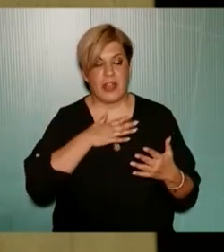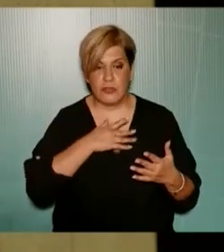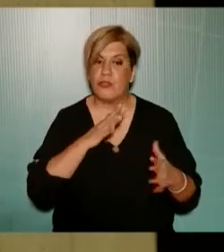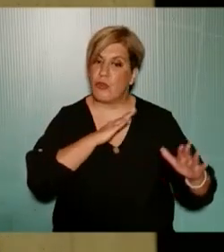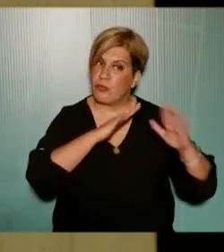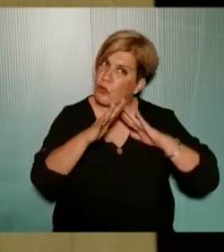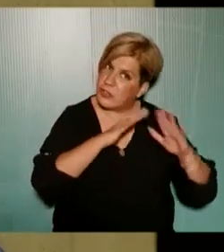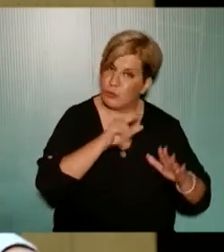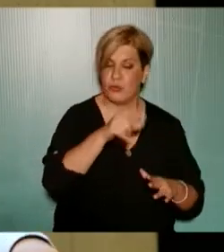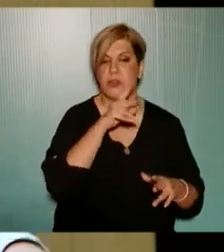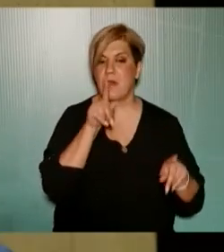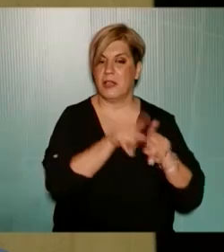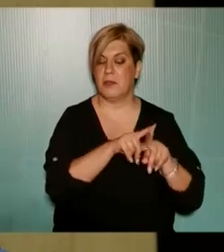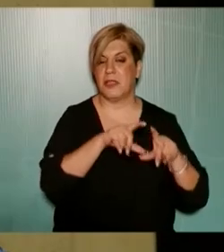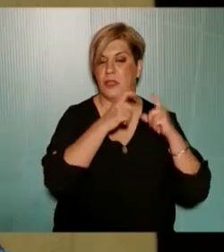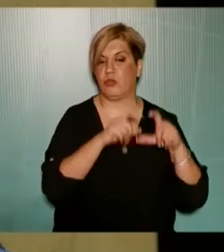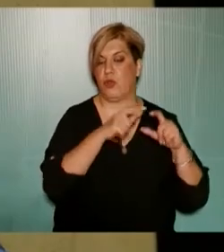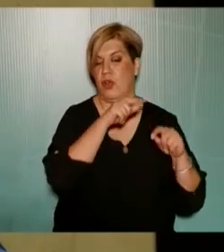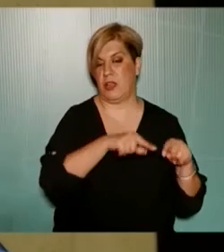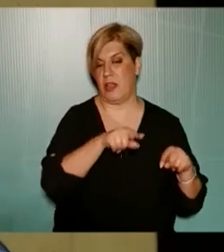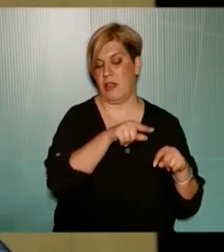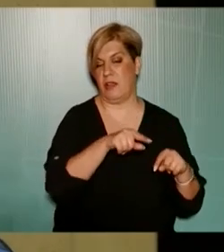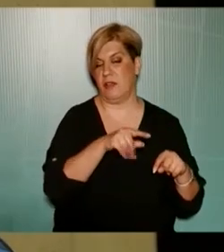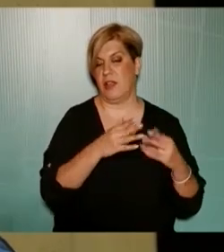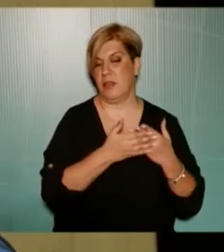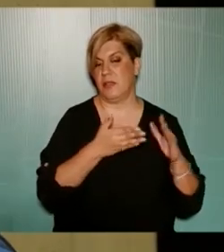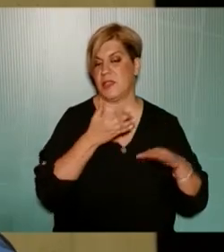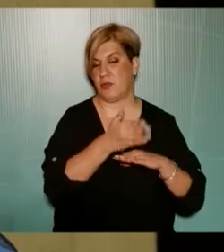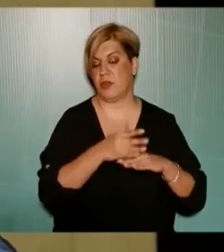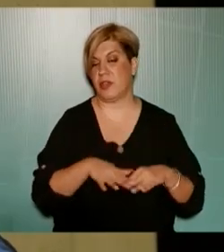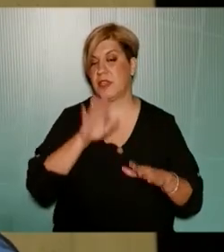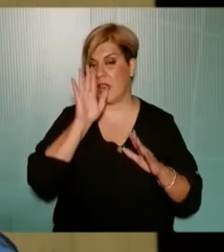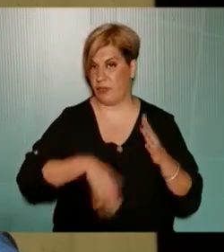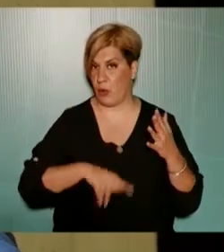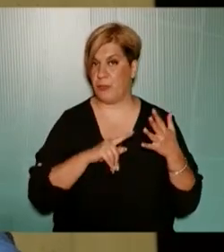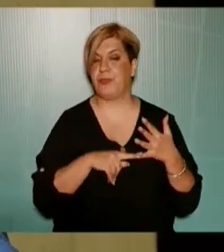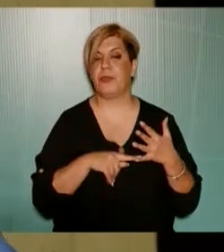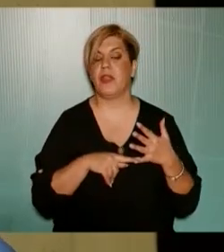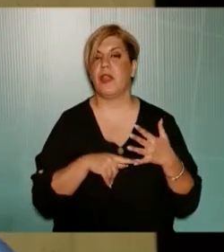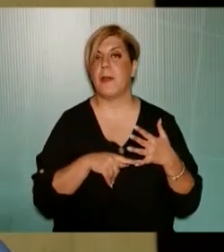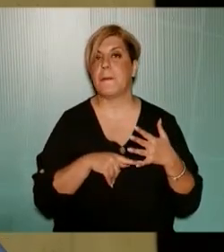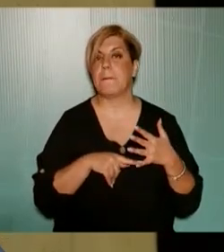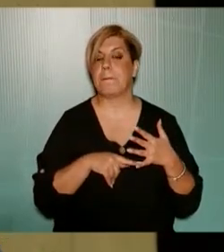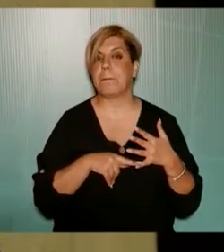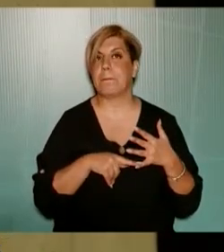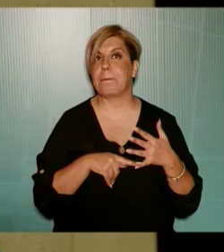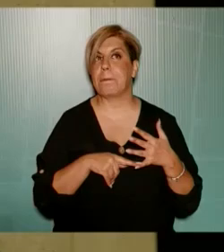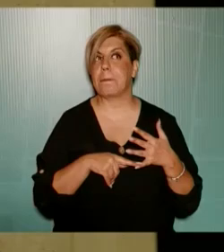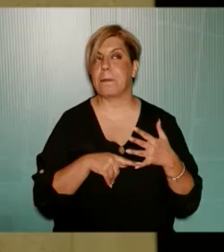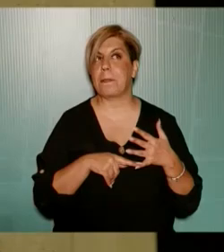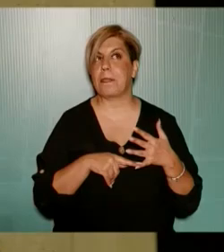φροντίζουνε κιόλας μαζί με τα σχολεία που επισκέπτονται. Τέλος, υπήρξε μία